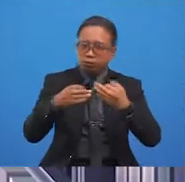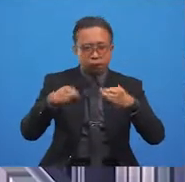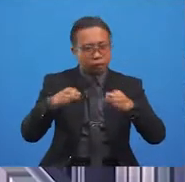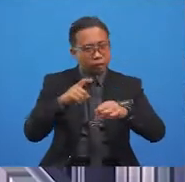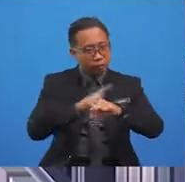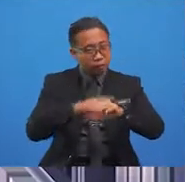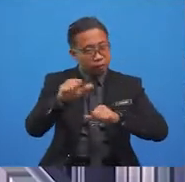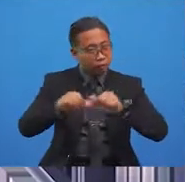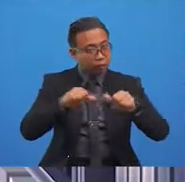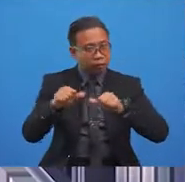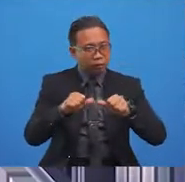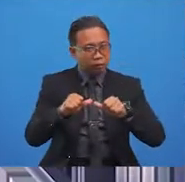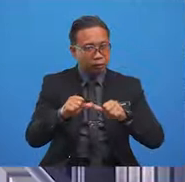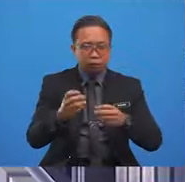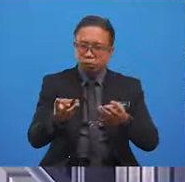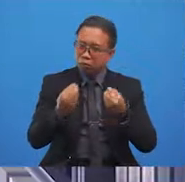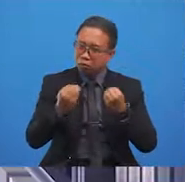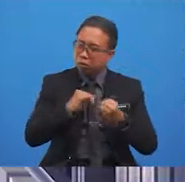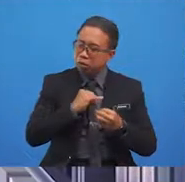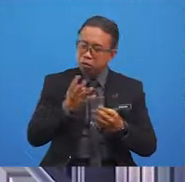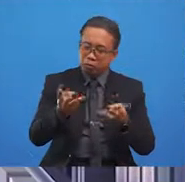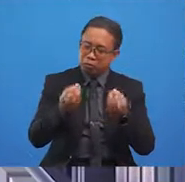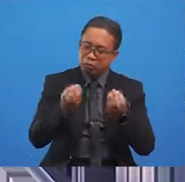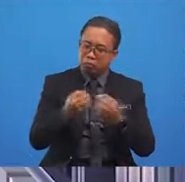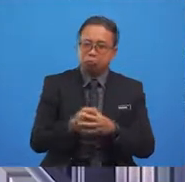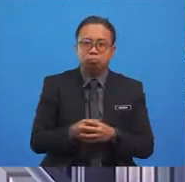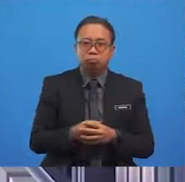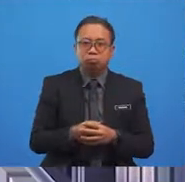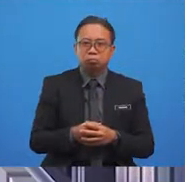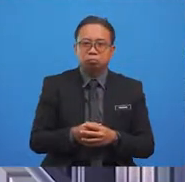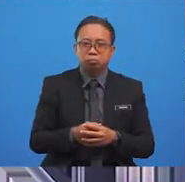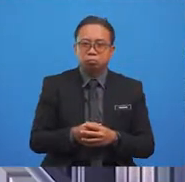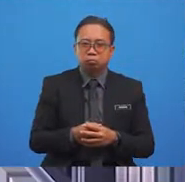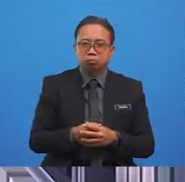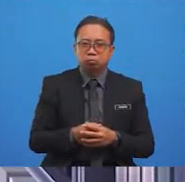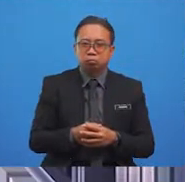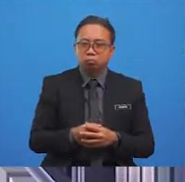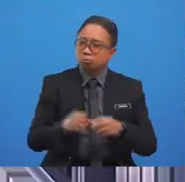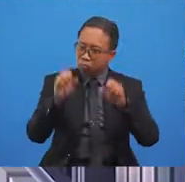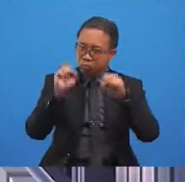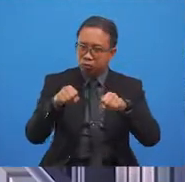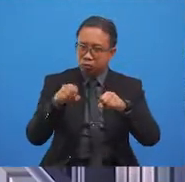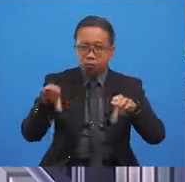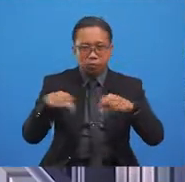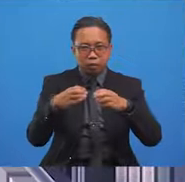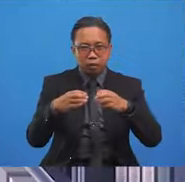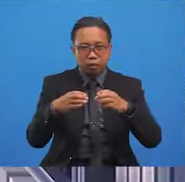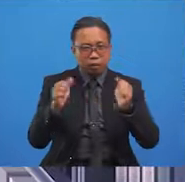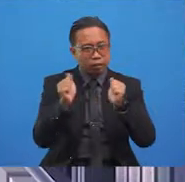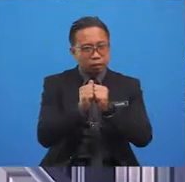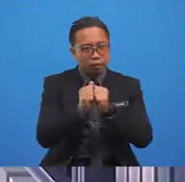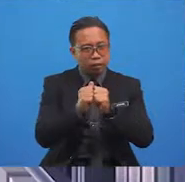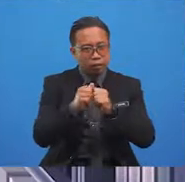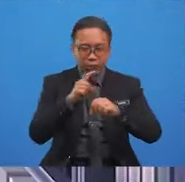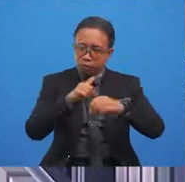activities as we want. It has to be something that we can do when we are